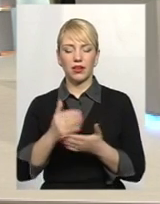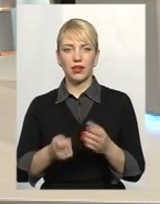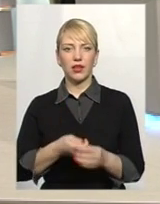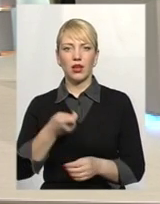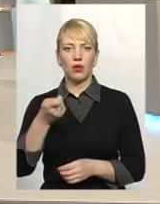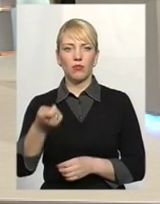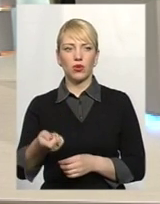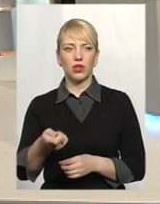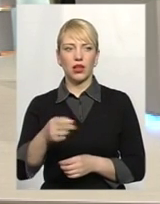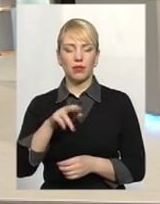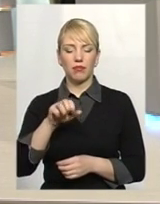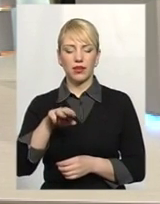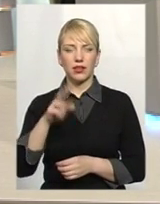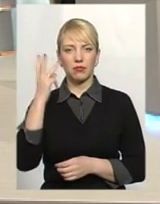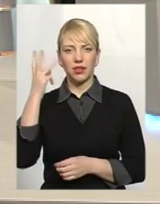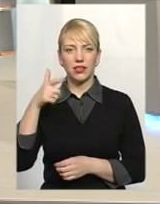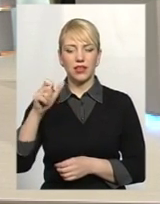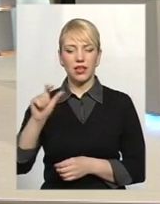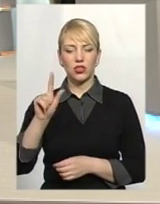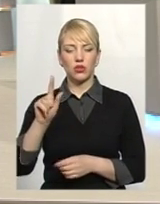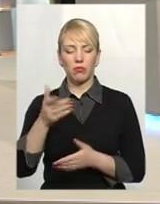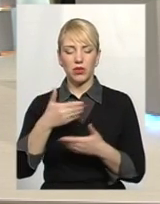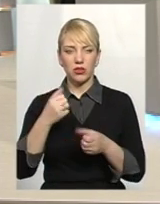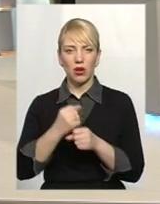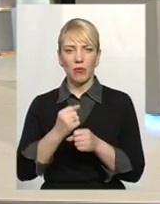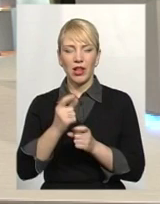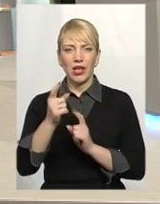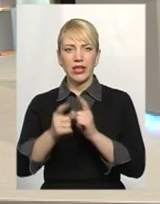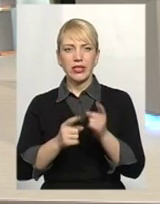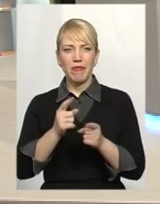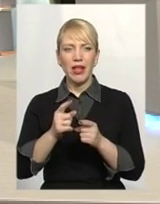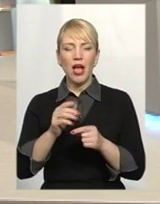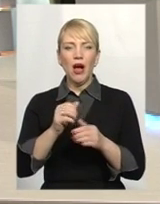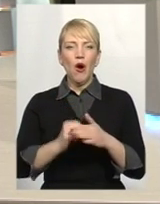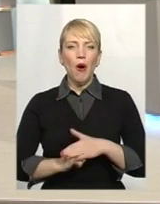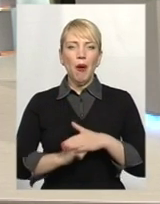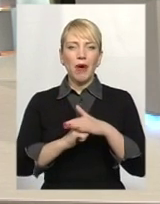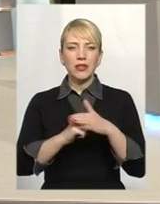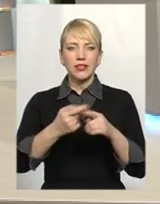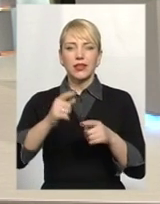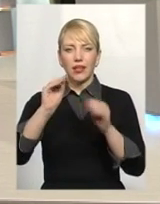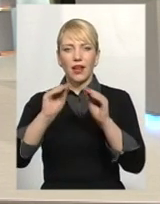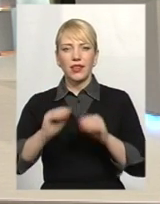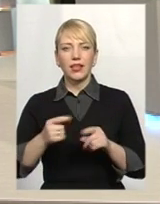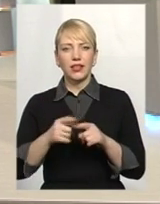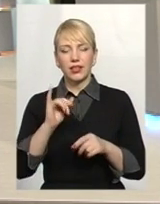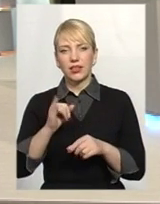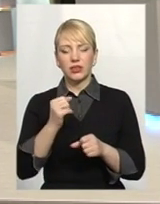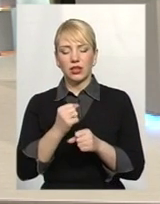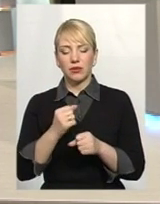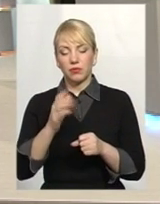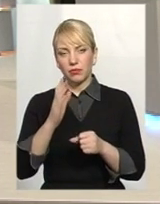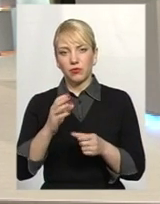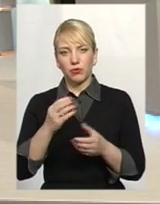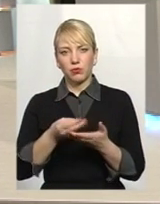в Патхмельніза, для того, щоб ми зробили певні зміни в базі даних і зареєстрували кількість проживаючих, згідно з тою інформацією, що розробить